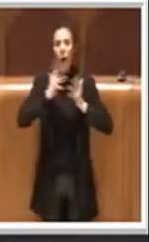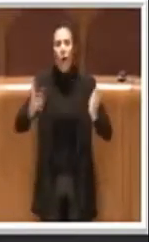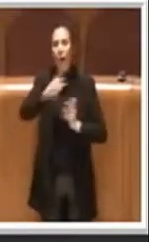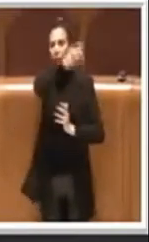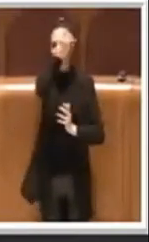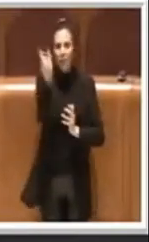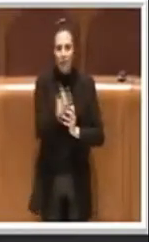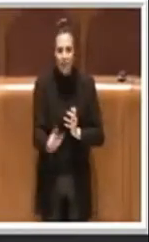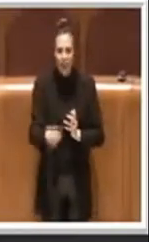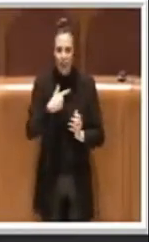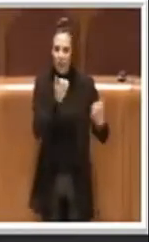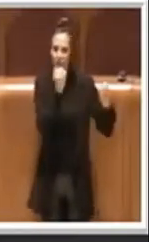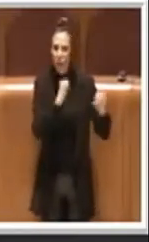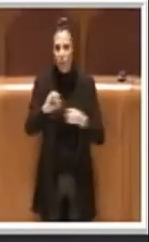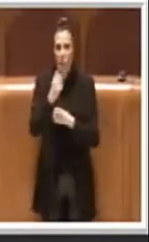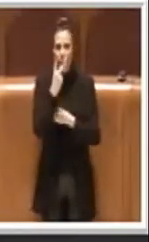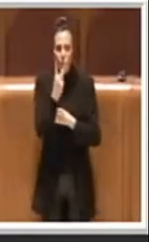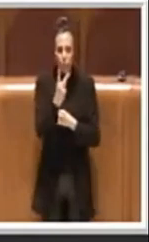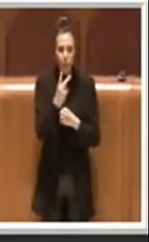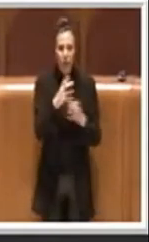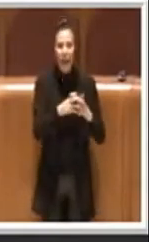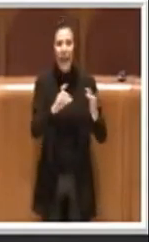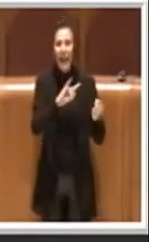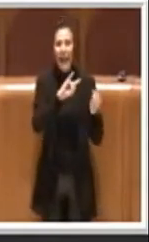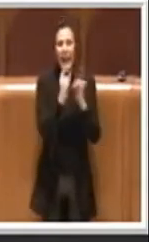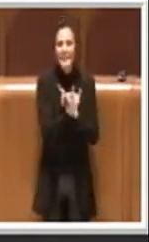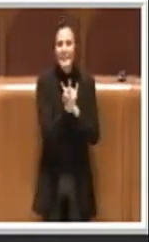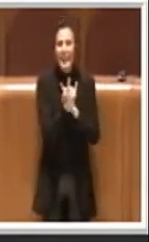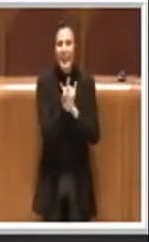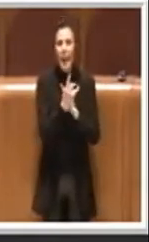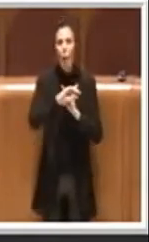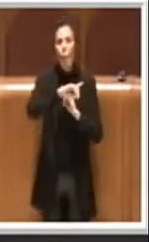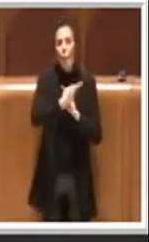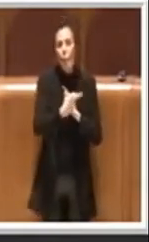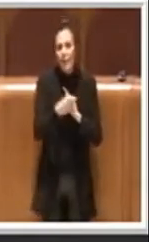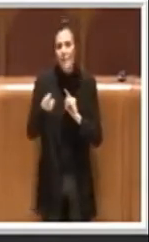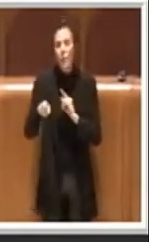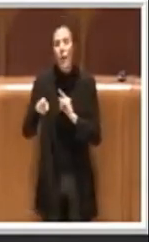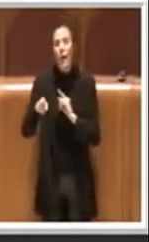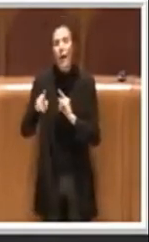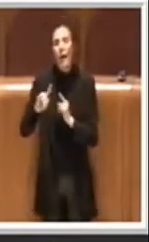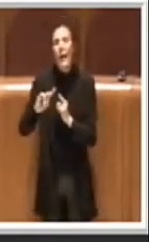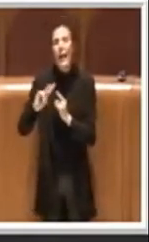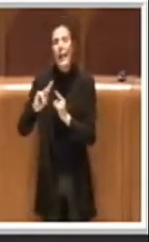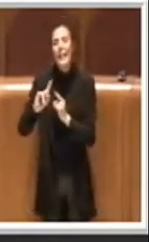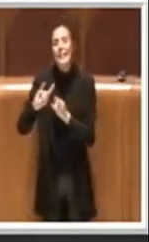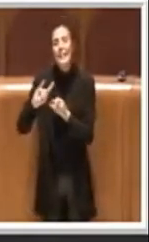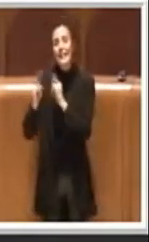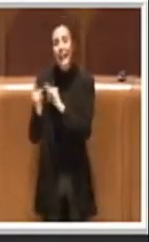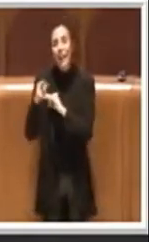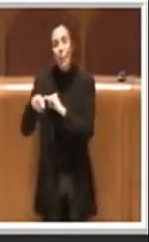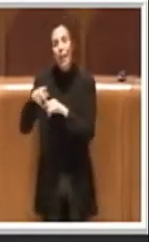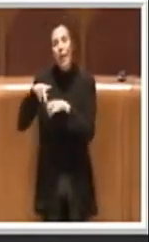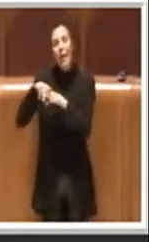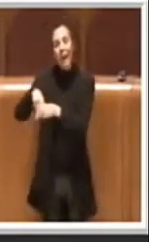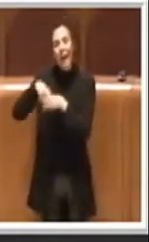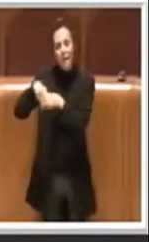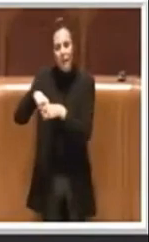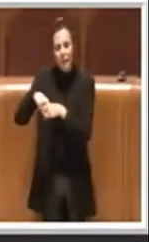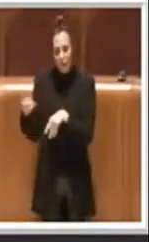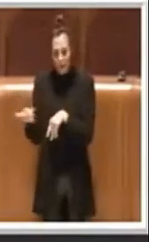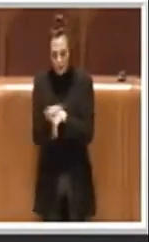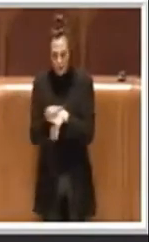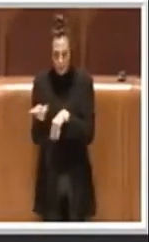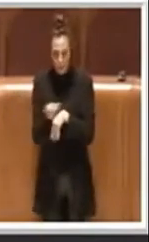famose aziende agricole che sono Castel di Guido e la Tenuta del Cavaliere, che comunque insomma diciamo ospitano una realtà